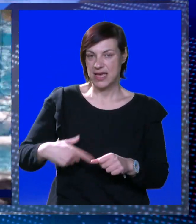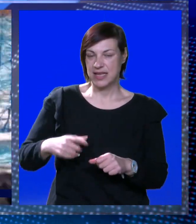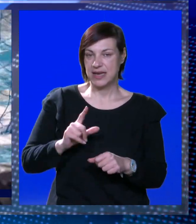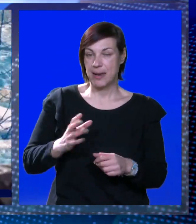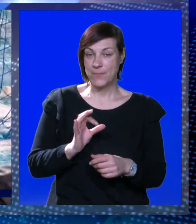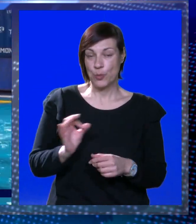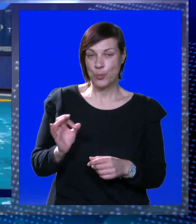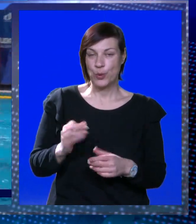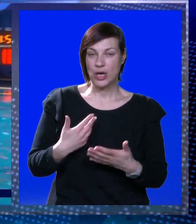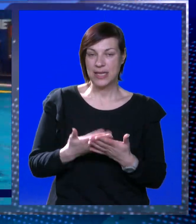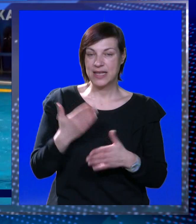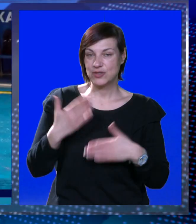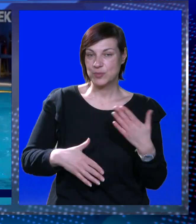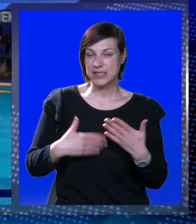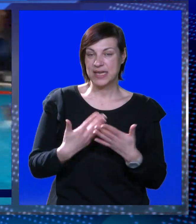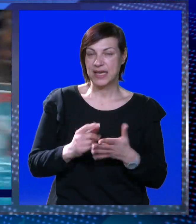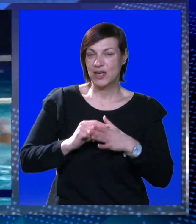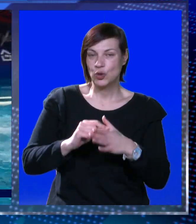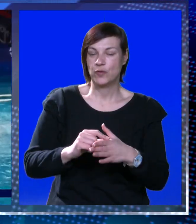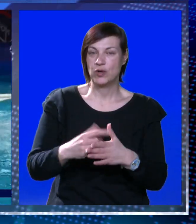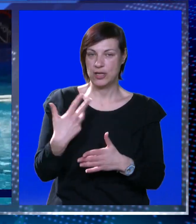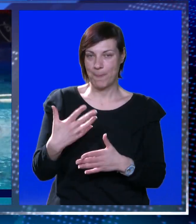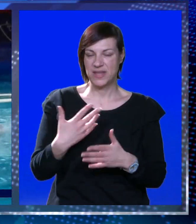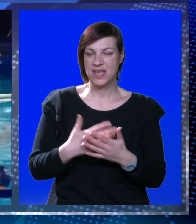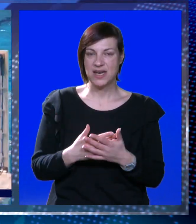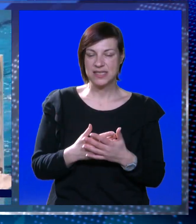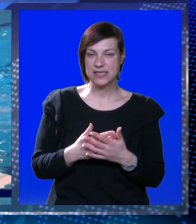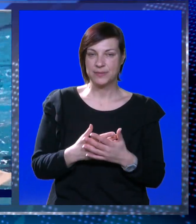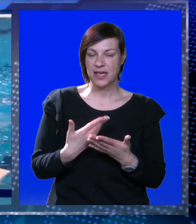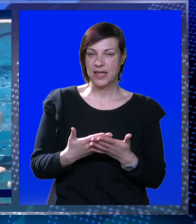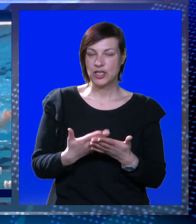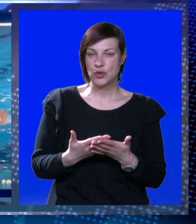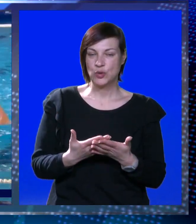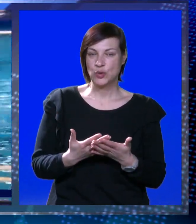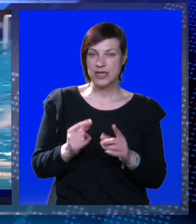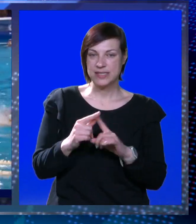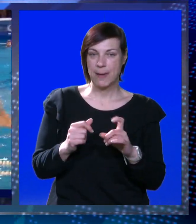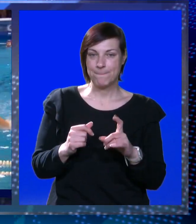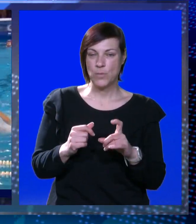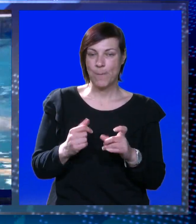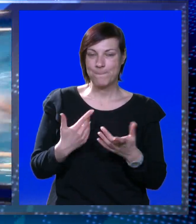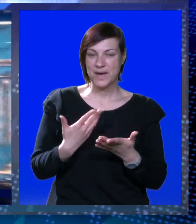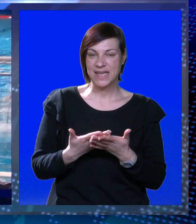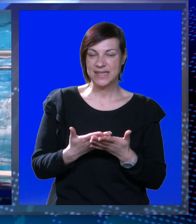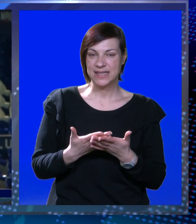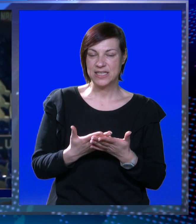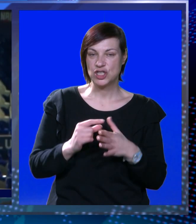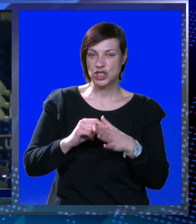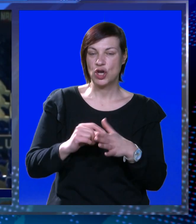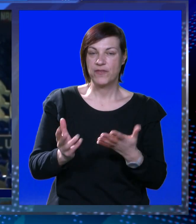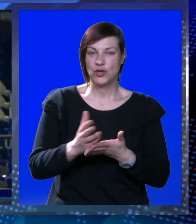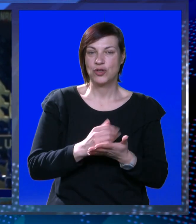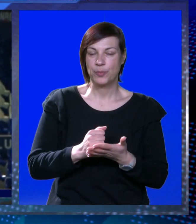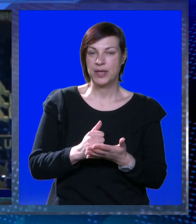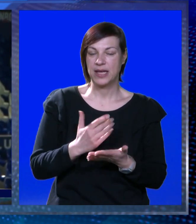Jadran je bio u boljem tonusu, tako da smo se na kraju skoro pa dovukli do peteraca. I tu nas je opet popadić, u principu